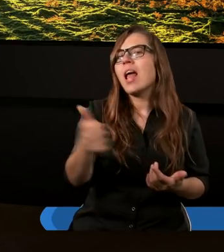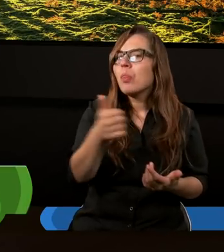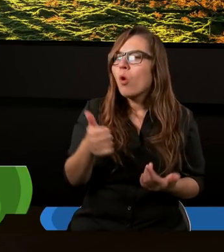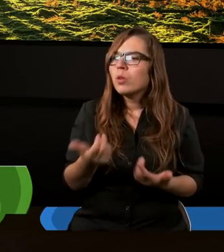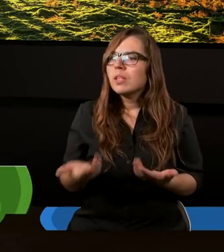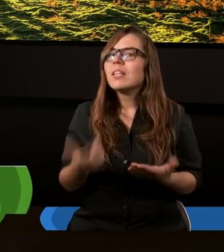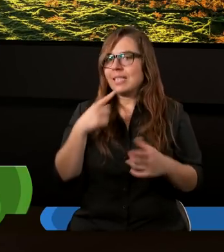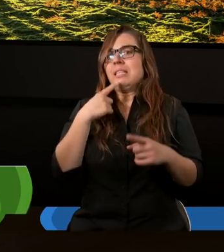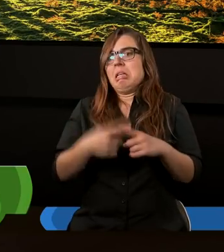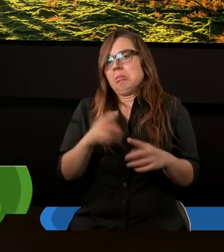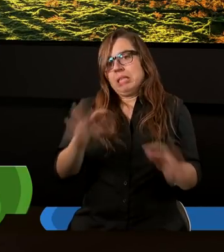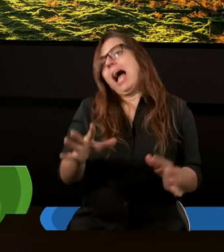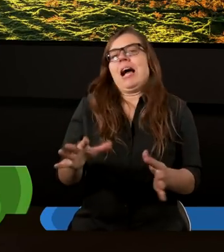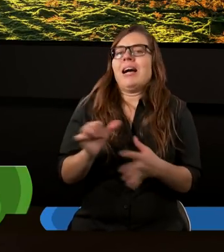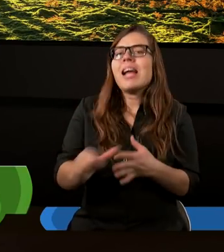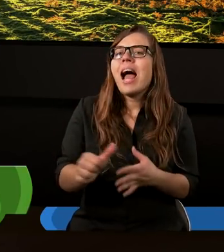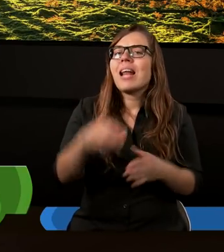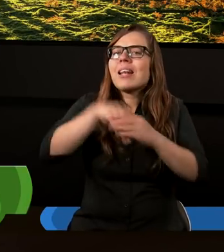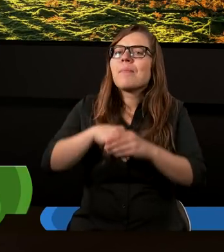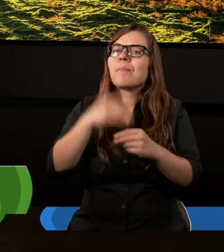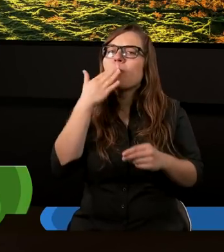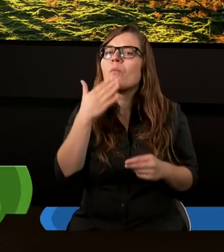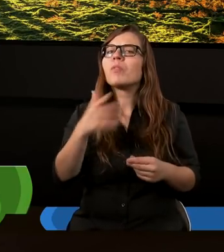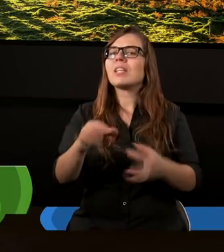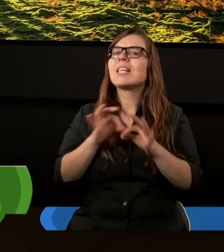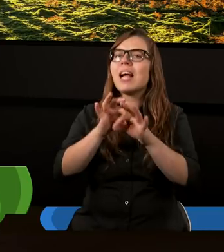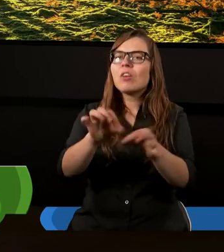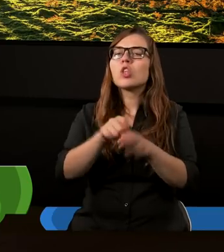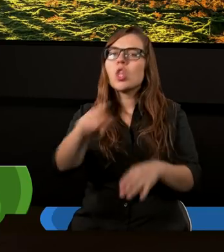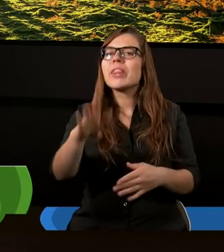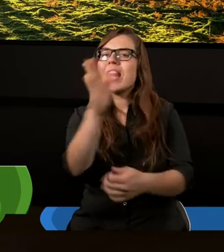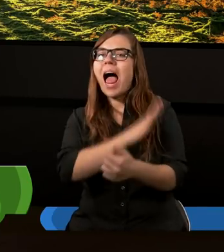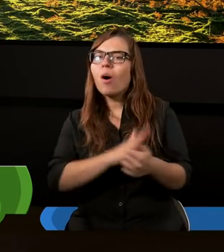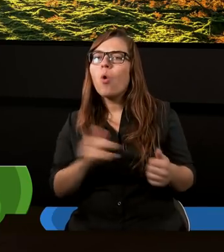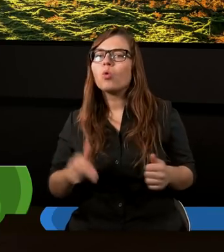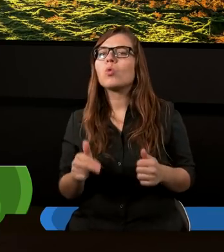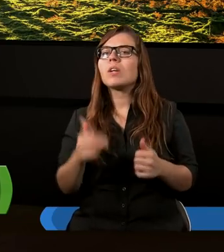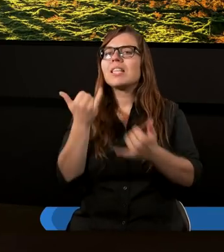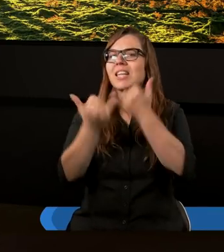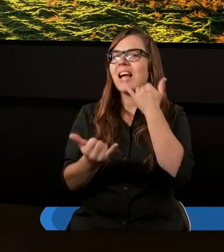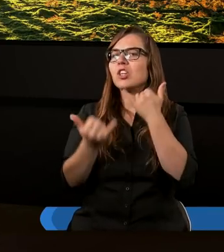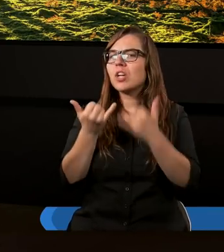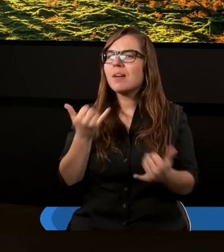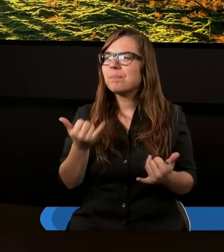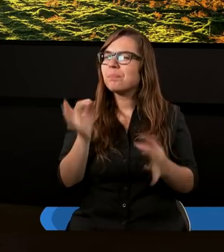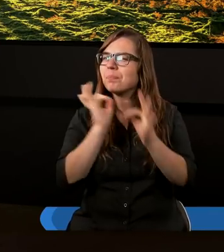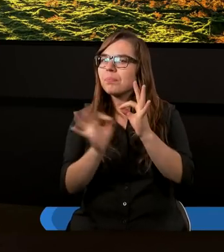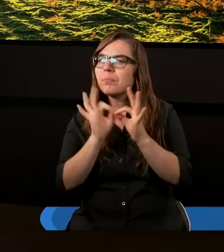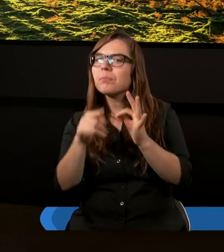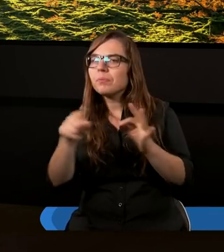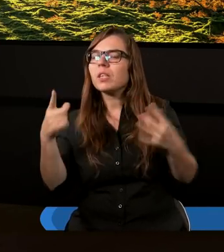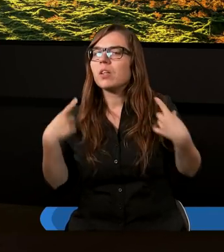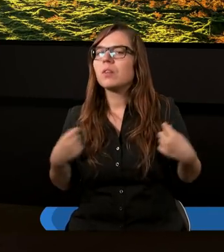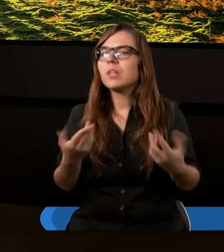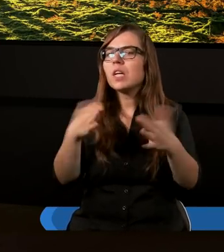No zdecydowanie jest, dlatego że są to słowa skierowane do całego narodu. Jeżeli poszczególne osoby,